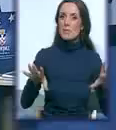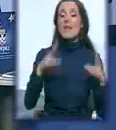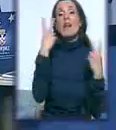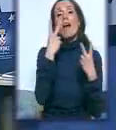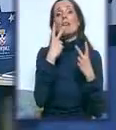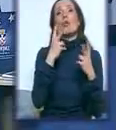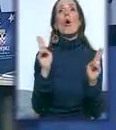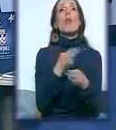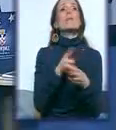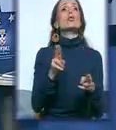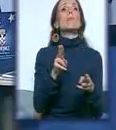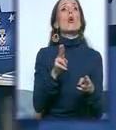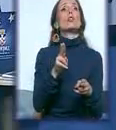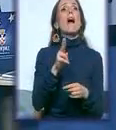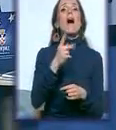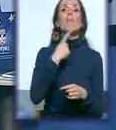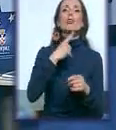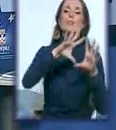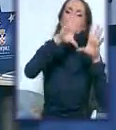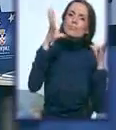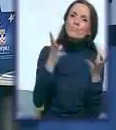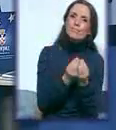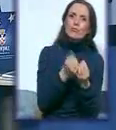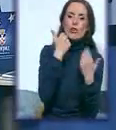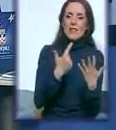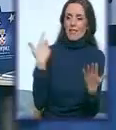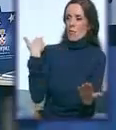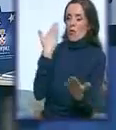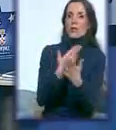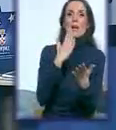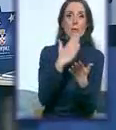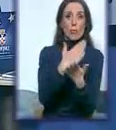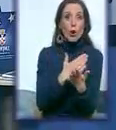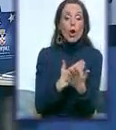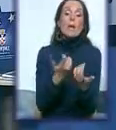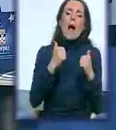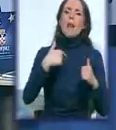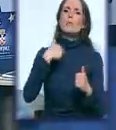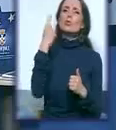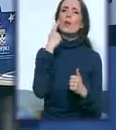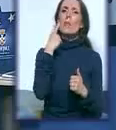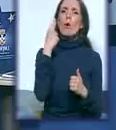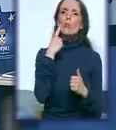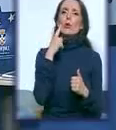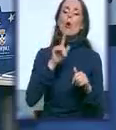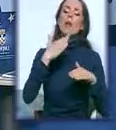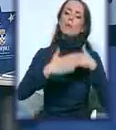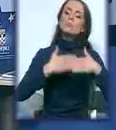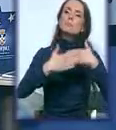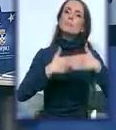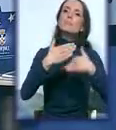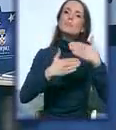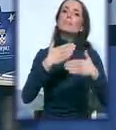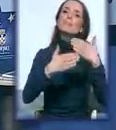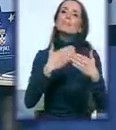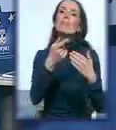možemo da pričamo o svemu onome što je sedam godina bio program, ali ćemo pokušati da kroz filo i lagano priču vas provedemo i da